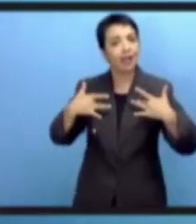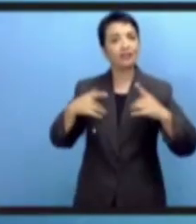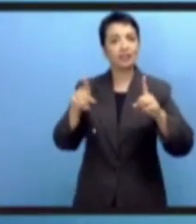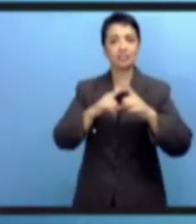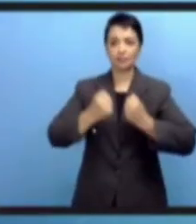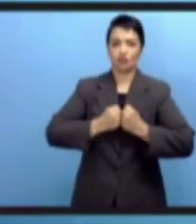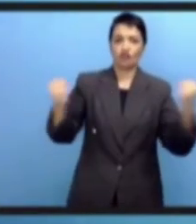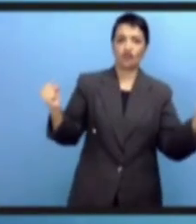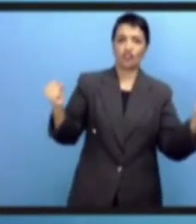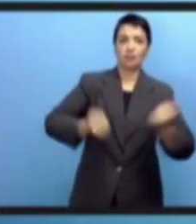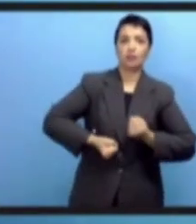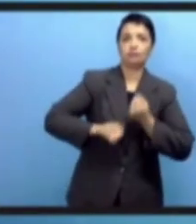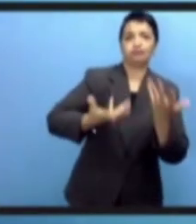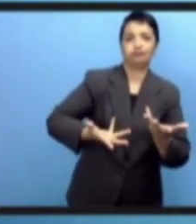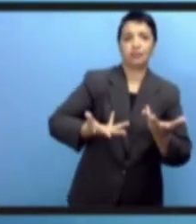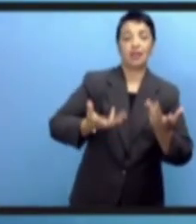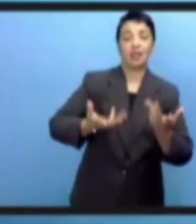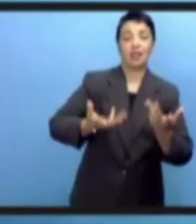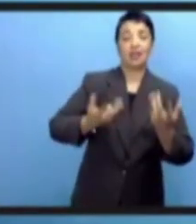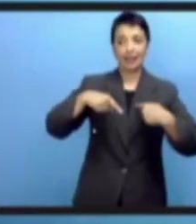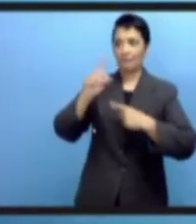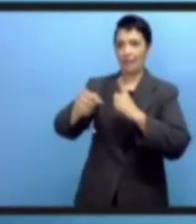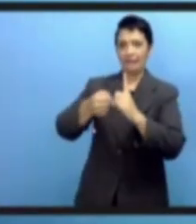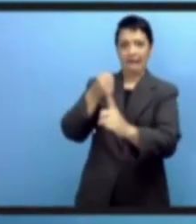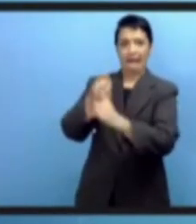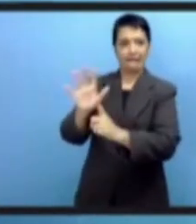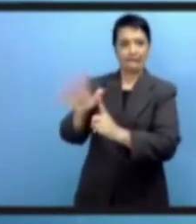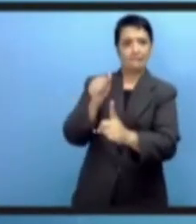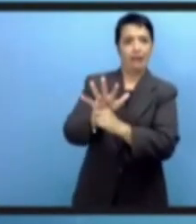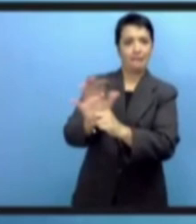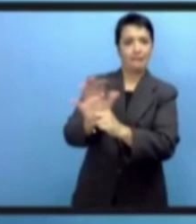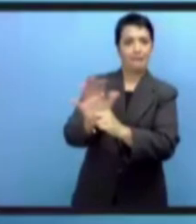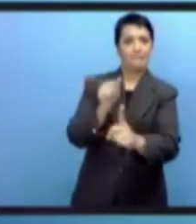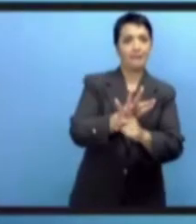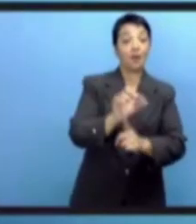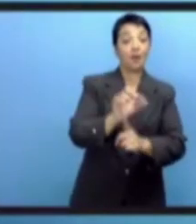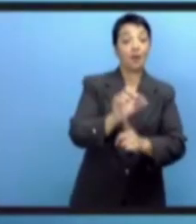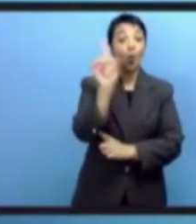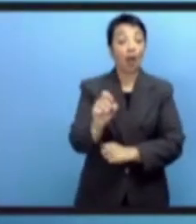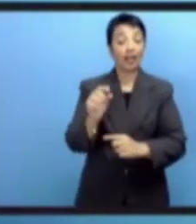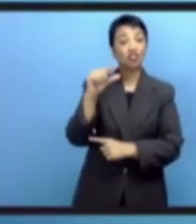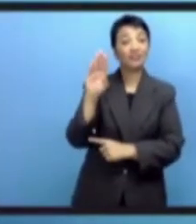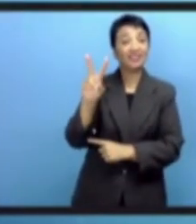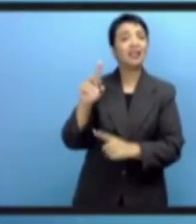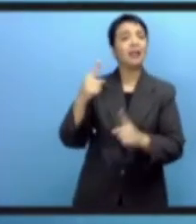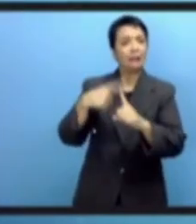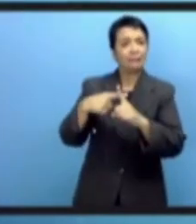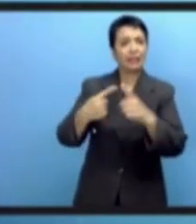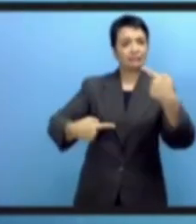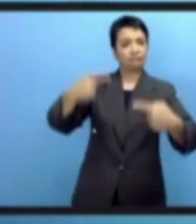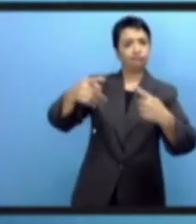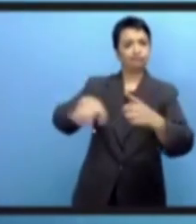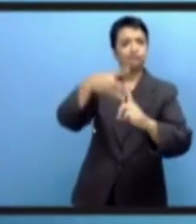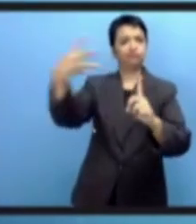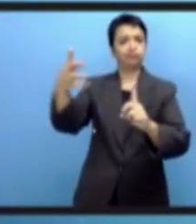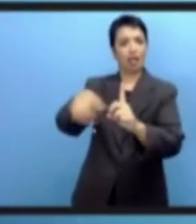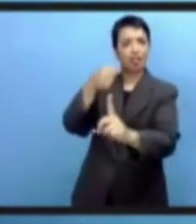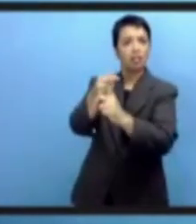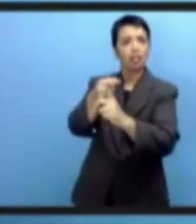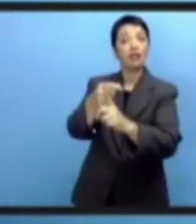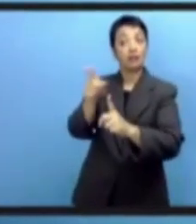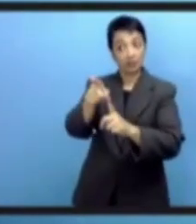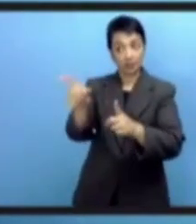важно для обеспечения наших прав, в том числе и в цифровом пространстве, и предотвращения